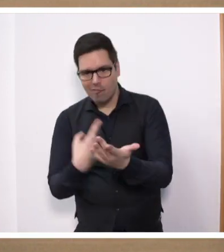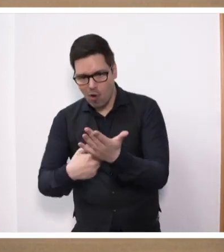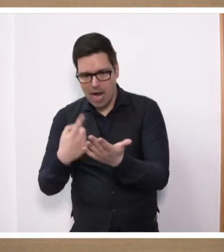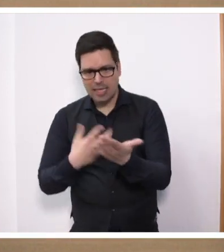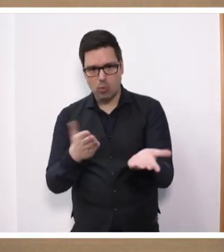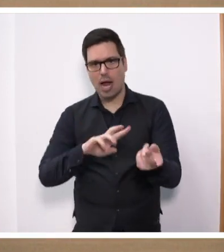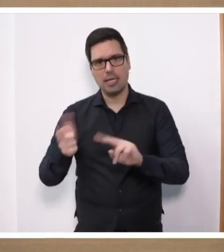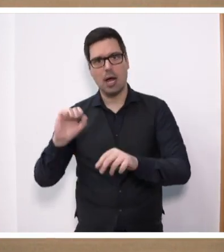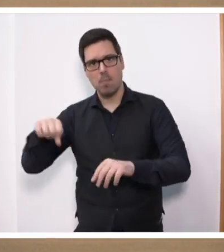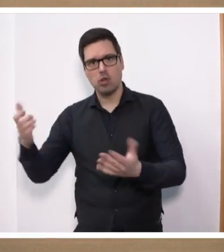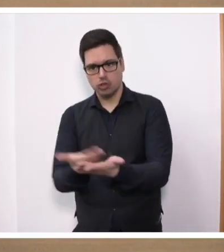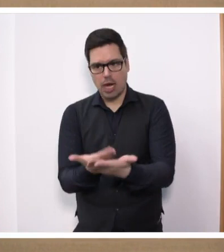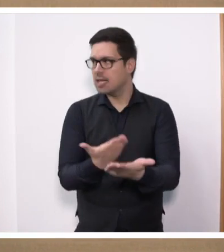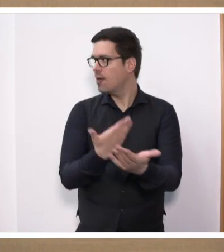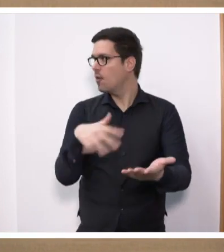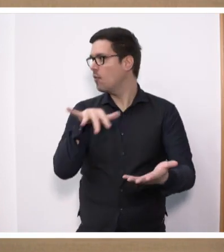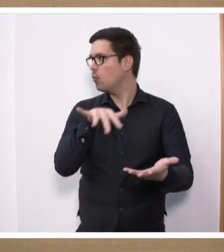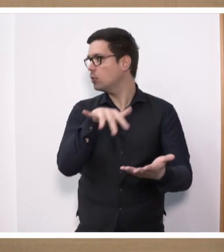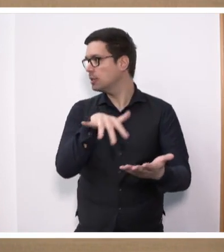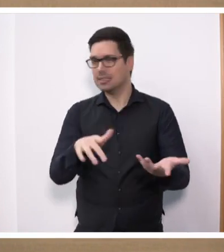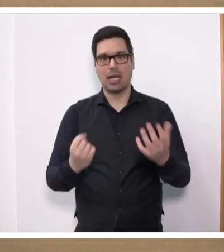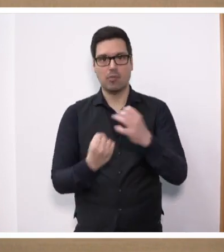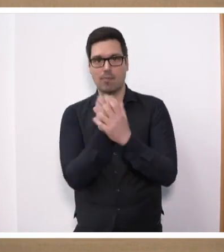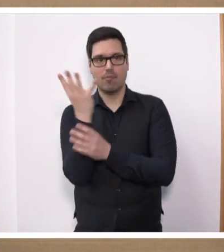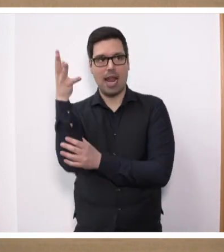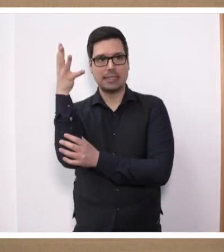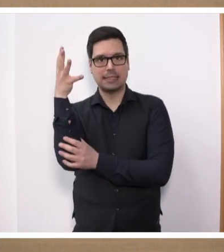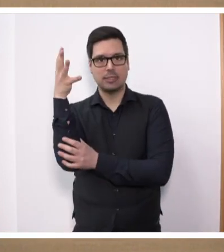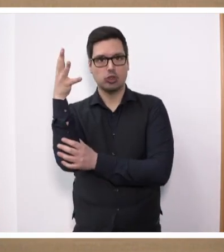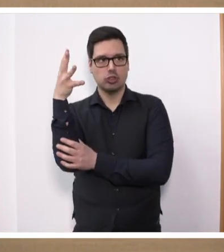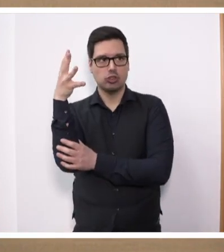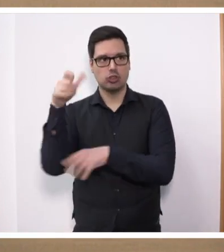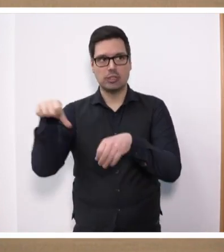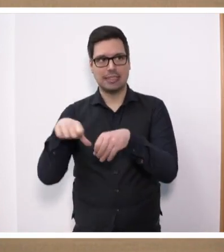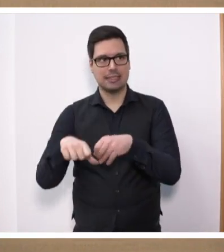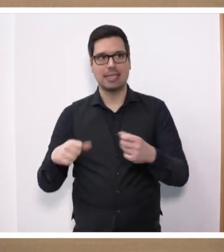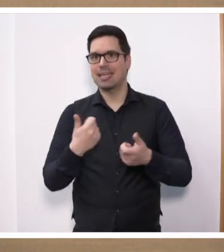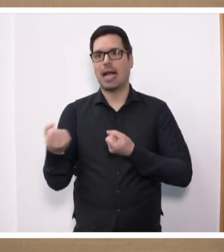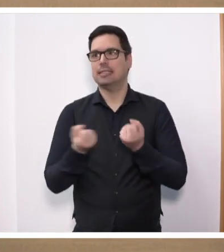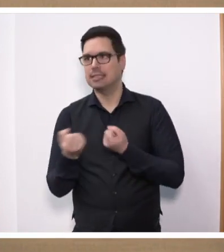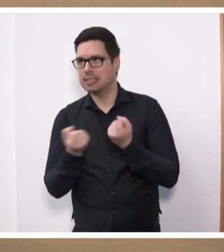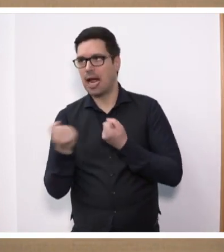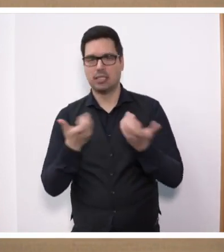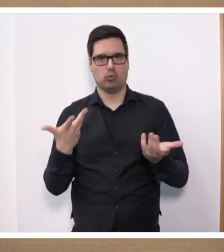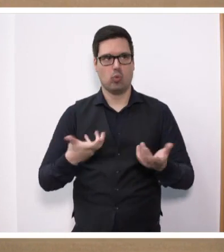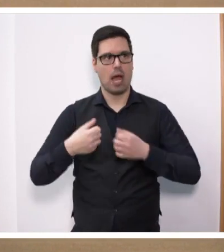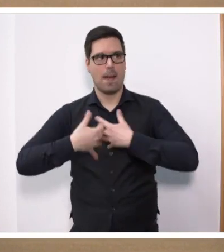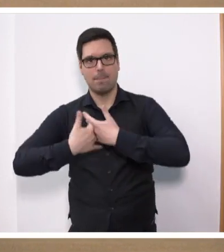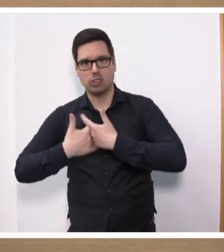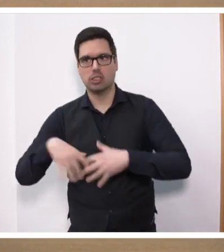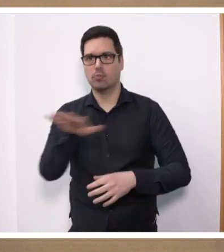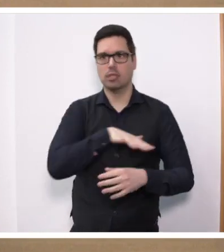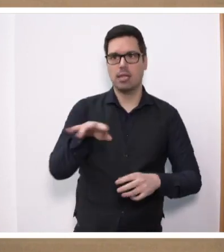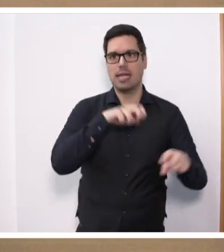Alternativen, wie beispielsweise eine Förderung pflanzlicher Treibstoffe? Kein Traktor, kein Mähdrescher und kaum eine Maschine in der Landwirtschaft